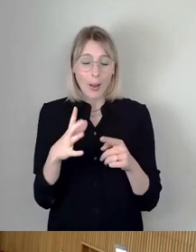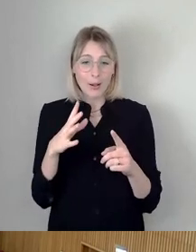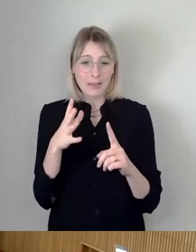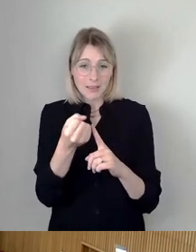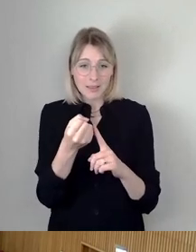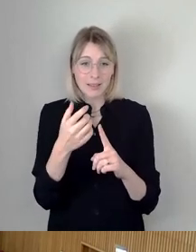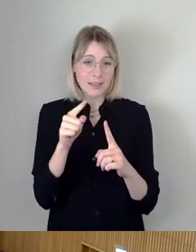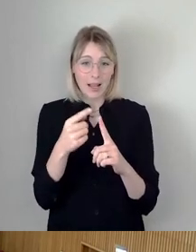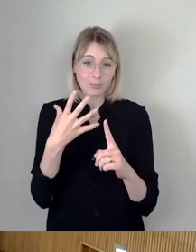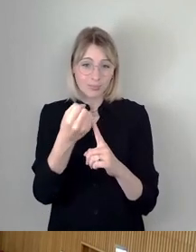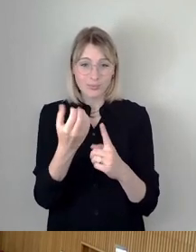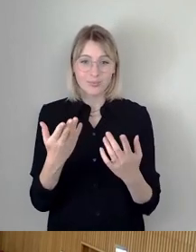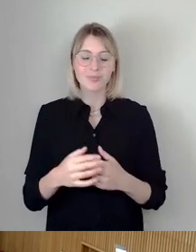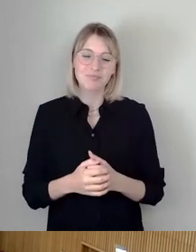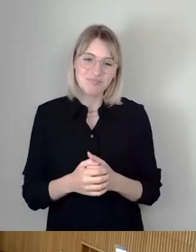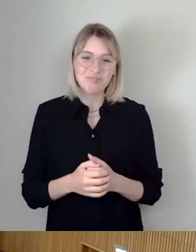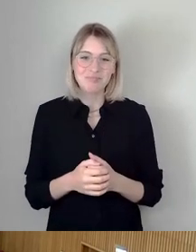CDU, Frau Wagner.